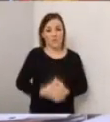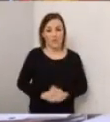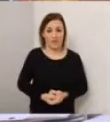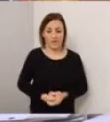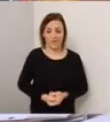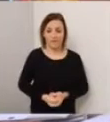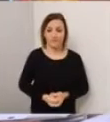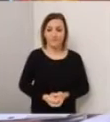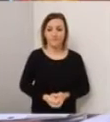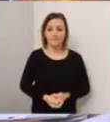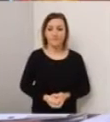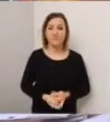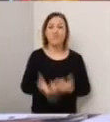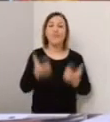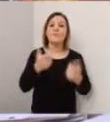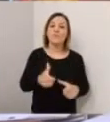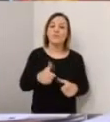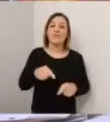ortofrutticolo,